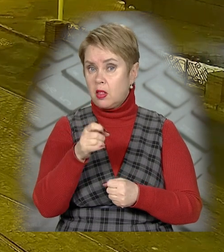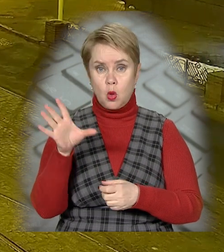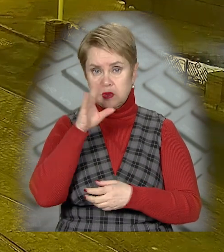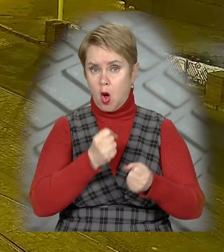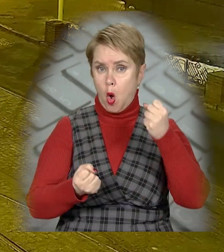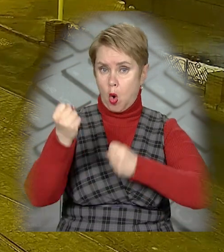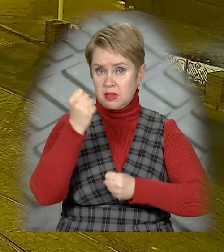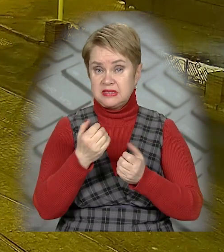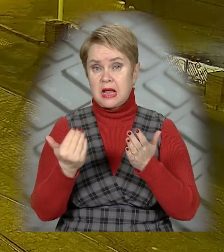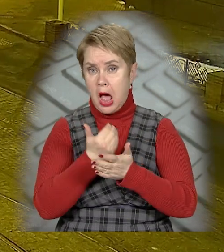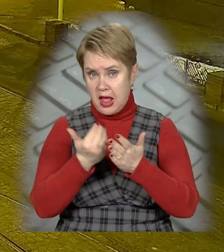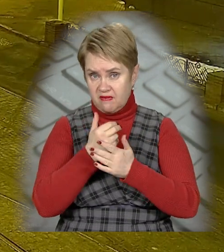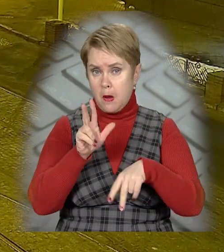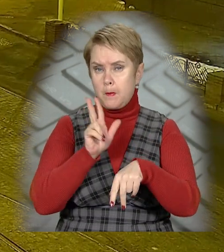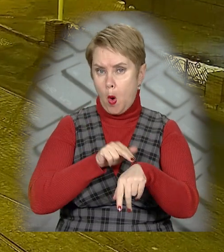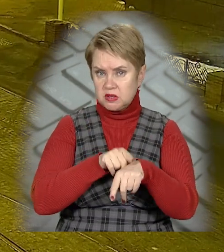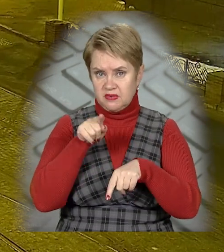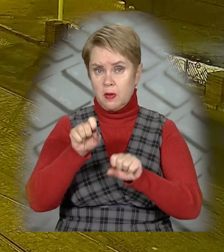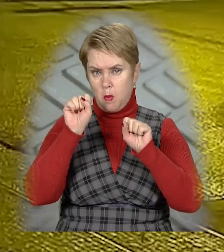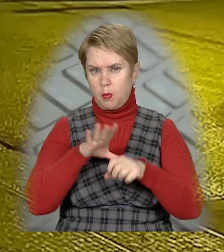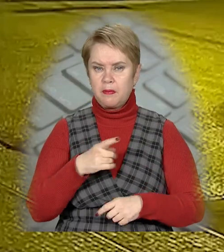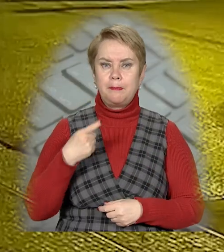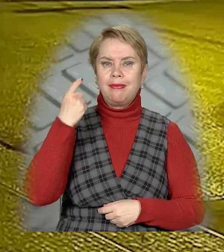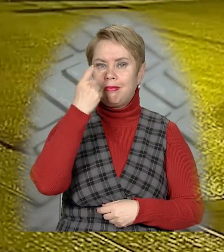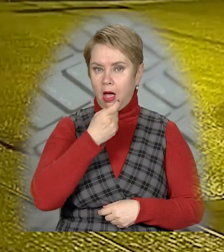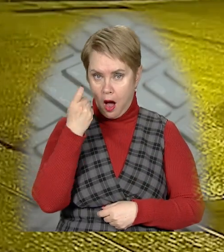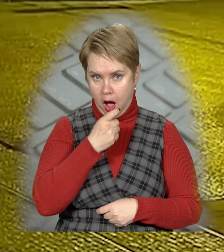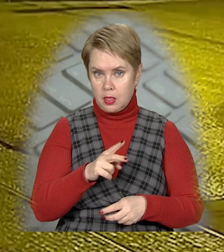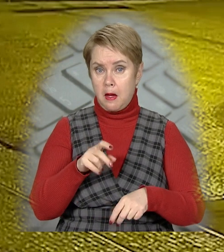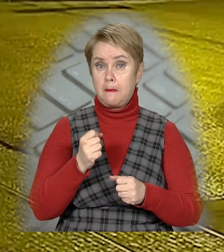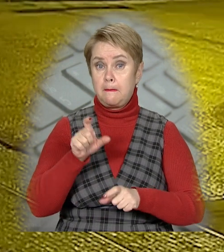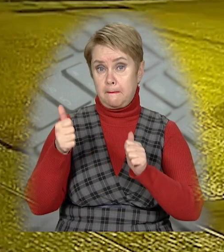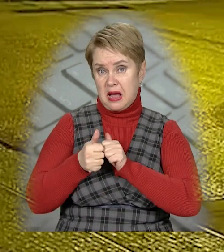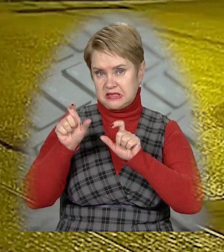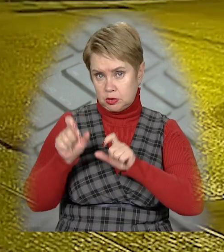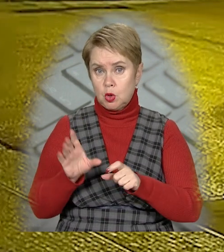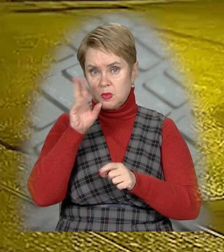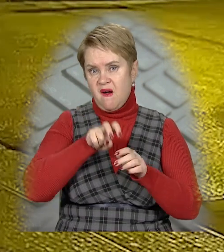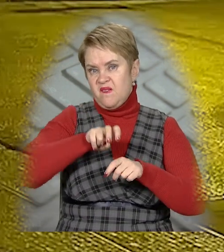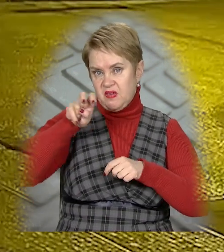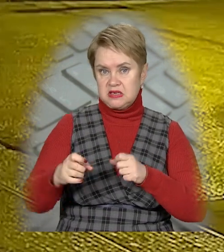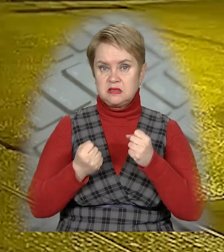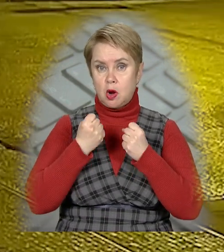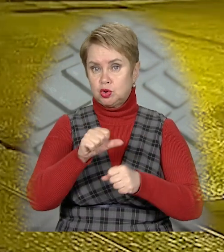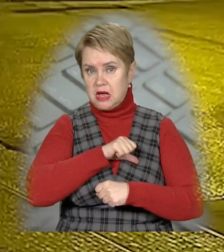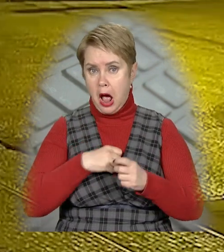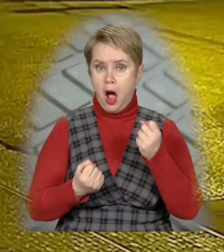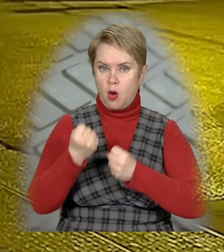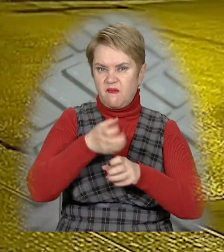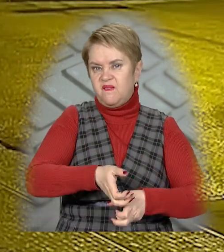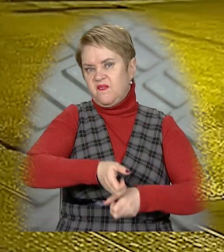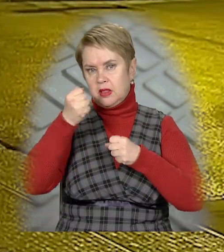впорався з керуванням. За інформацією поліцейських, він міг бути п'яним. Пасажирка змогла вибратися з машини сама, а